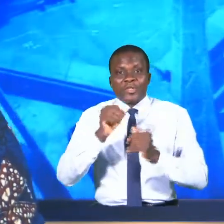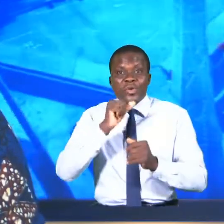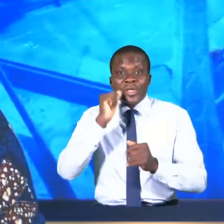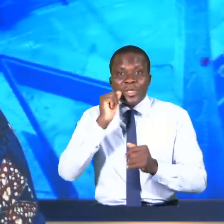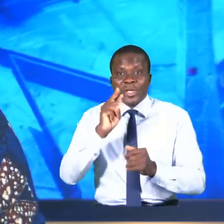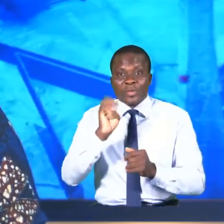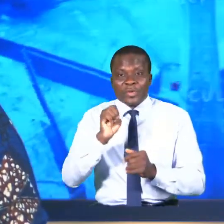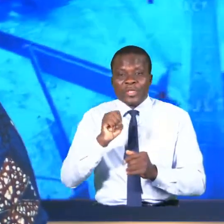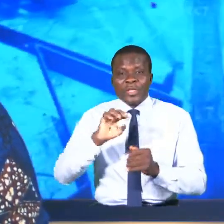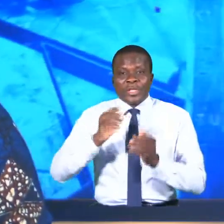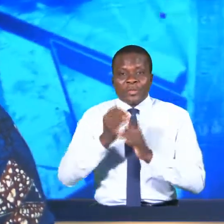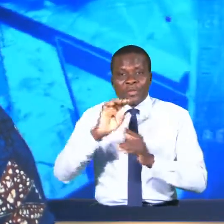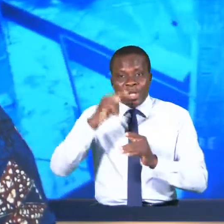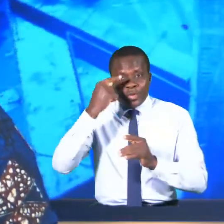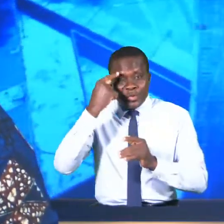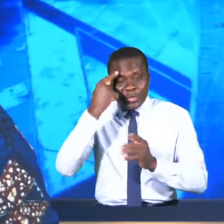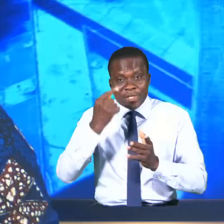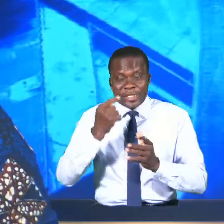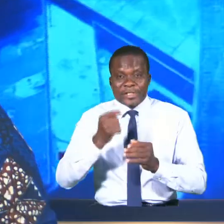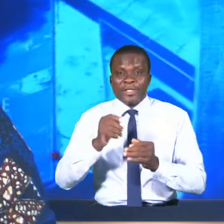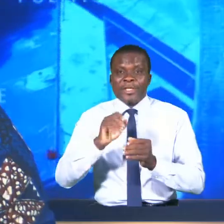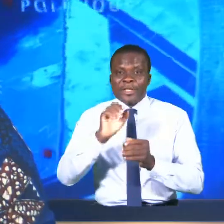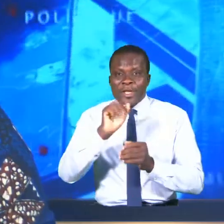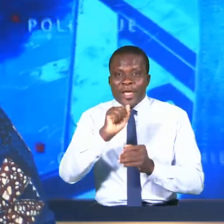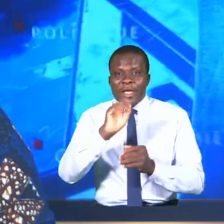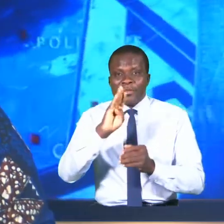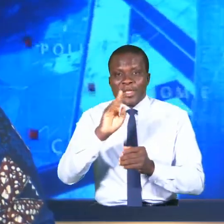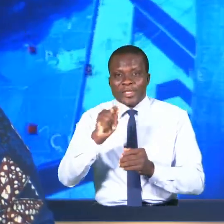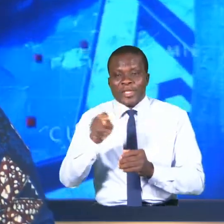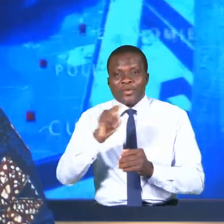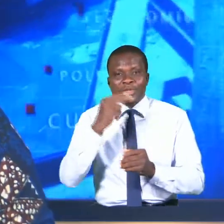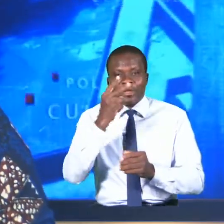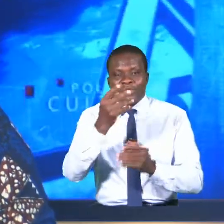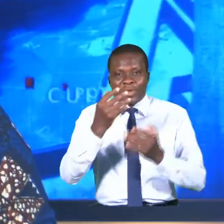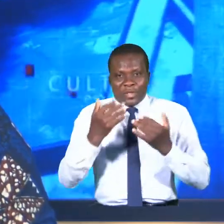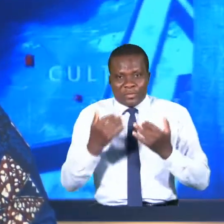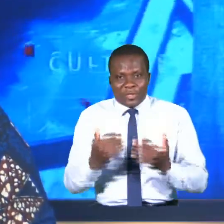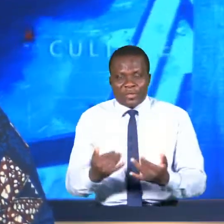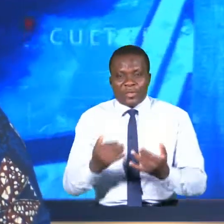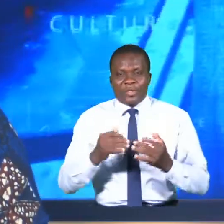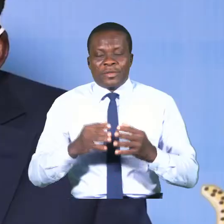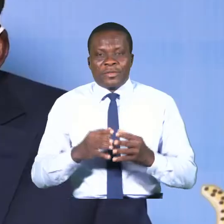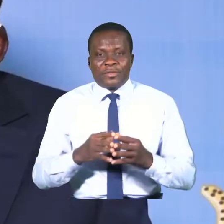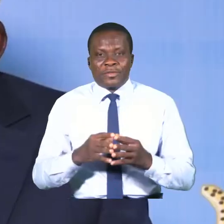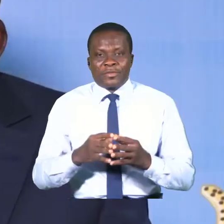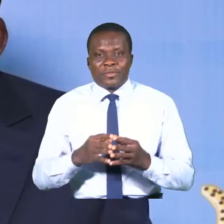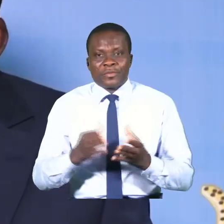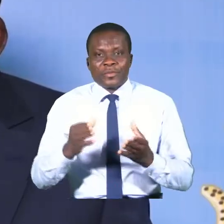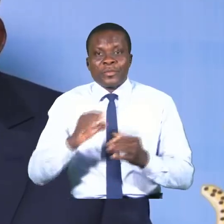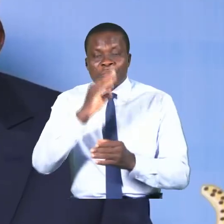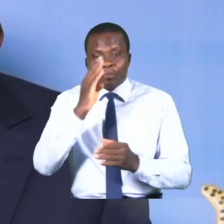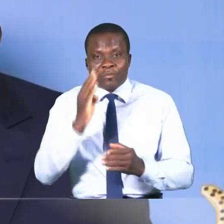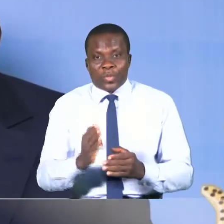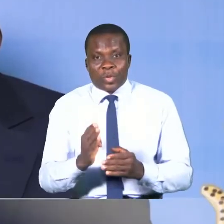le ministre d'État, Abdoulaye Biotiane. Jérôme Hougbo et Bruno Routekbo nous en disent plus. Le Bénin, dans l